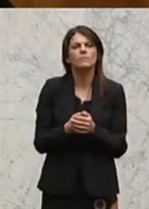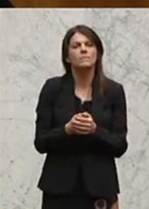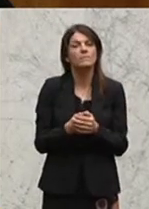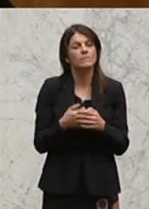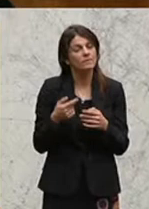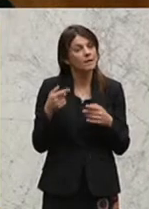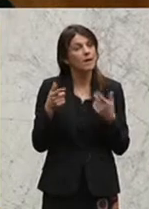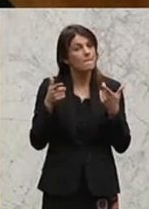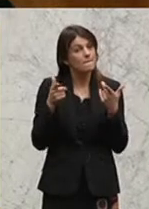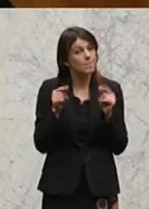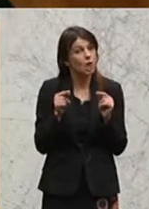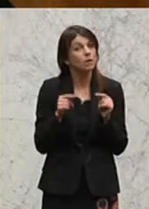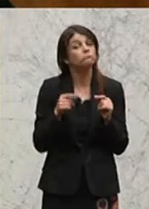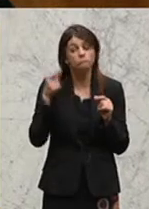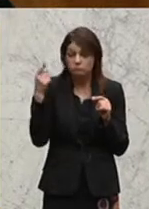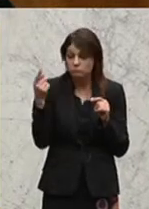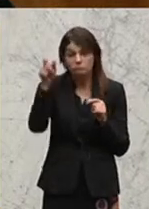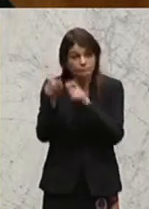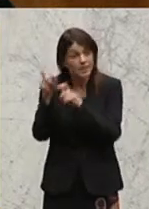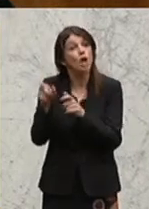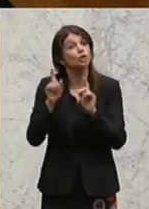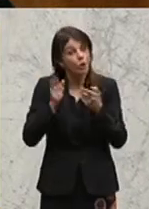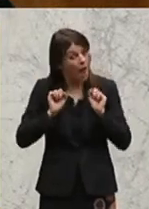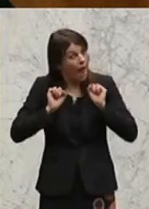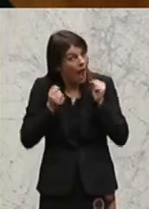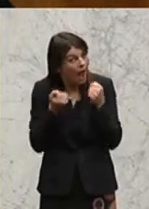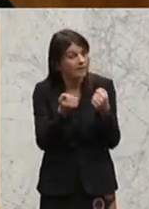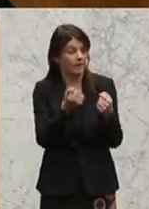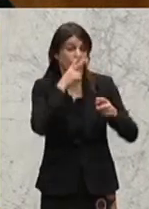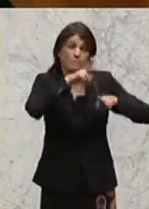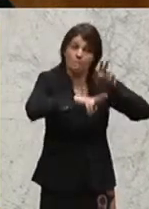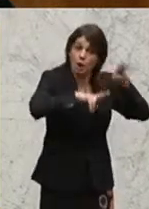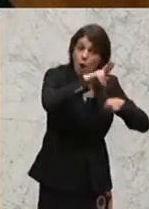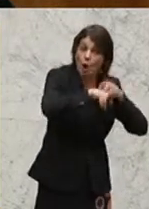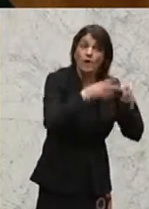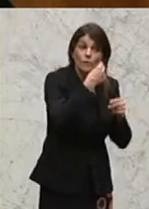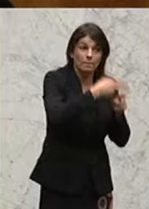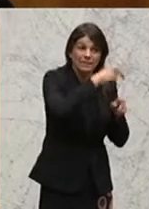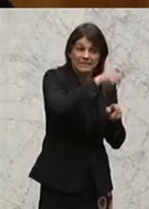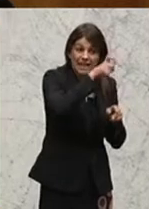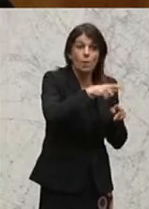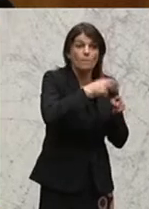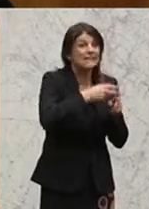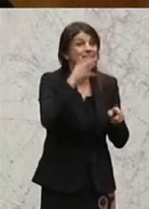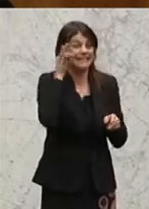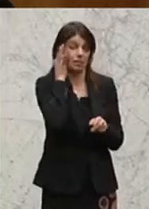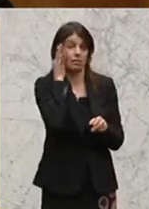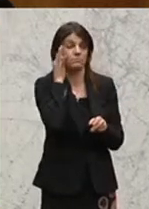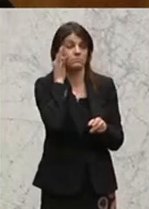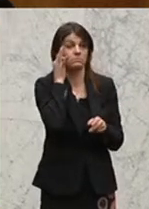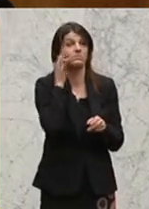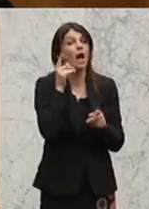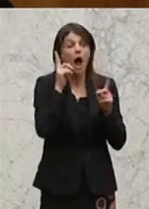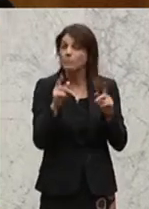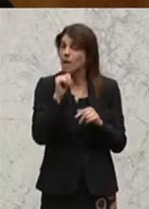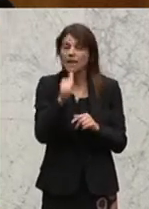eine aktive Teilnahme an der Betreuung von Patienten und Patientinnen beinhaltet, aber kein